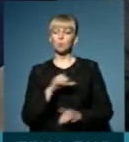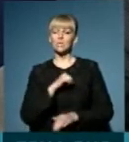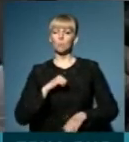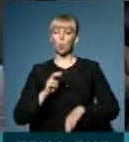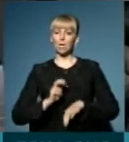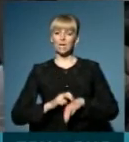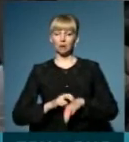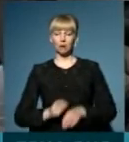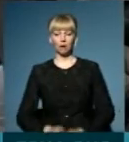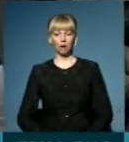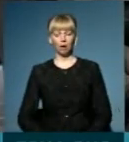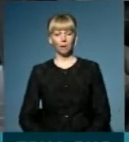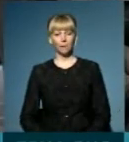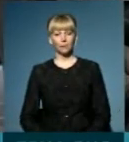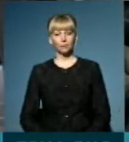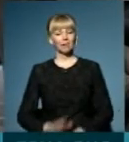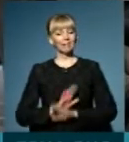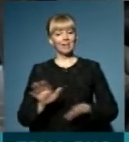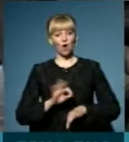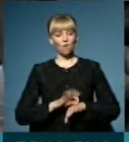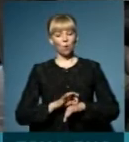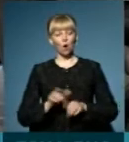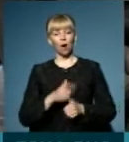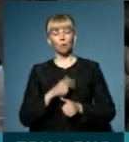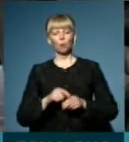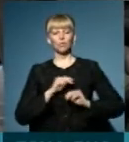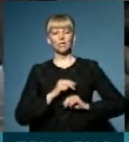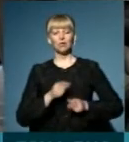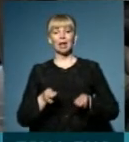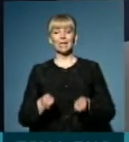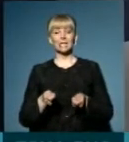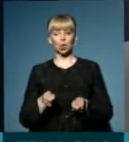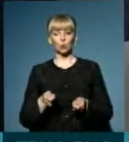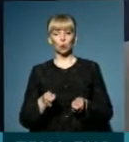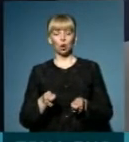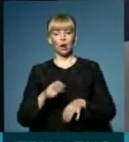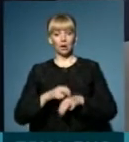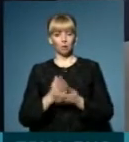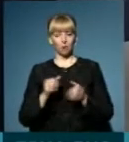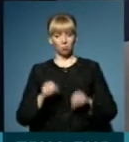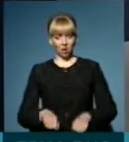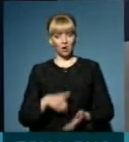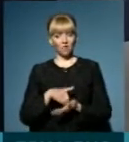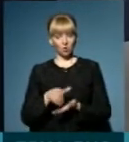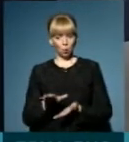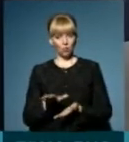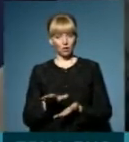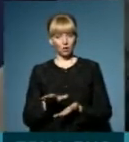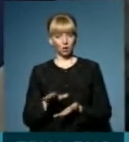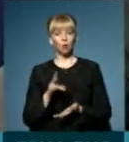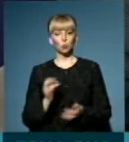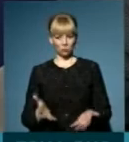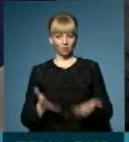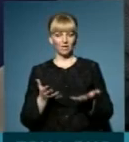лікаря. А не хворого або працівника реєстратури. Тобто, лікар має право відмовити? Ну,